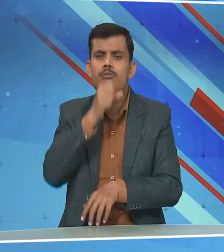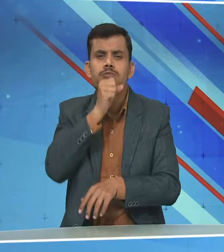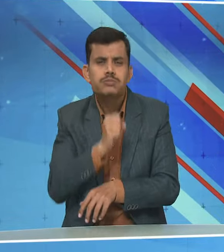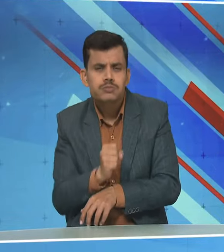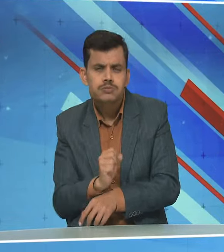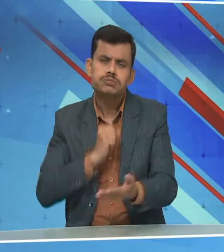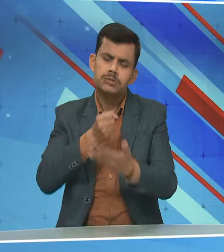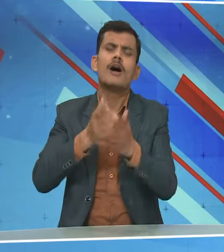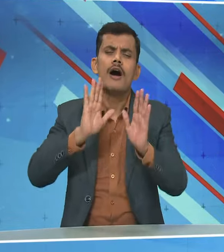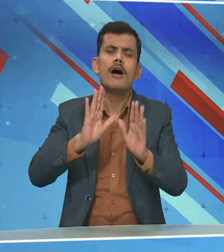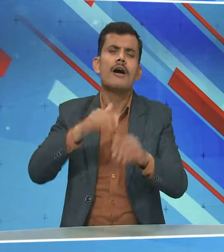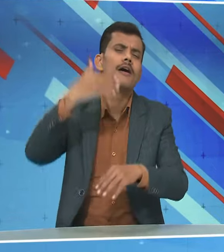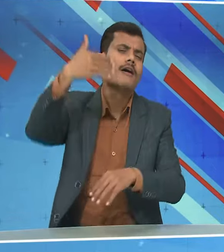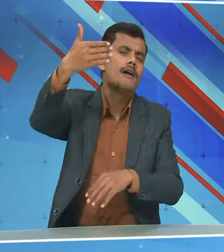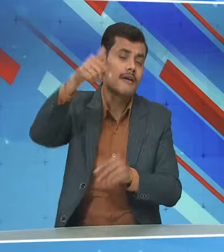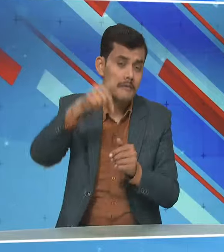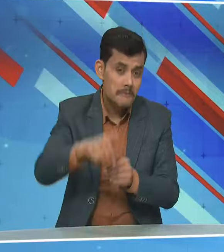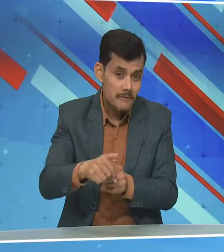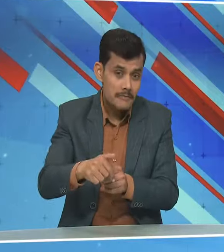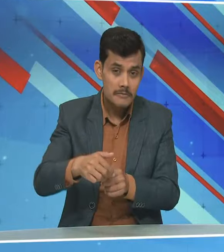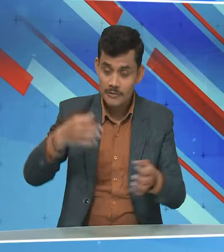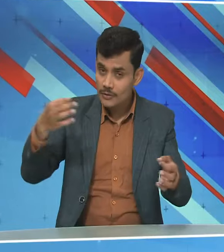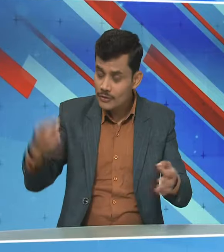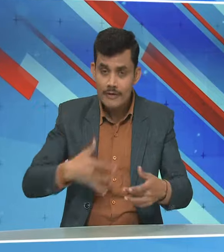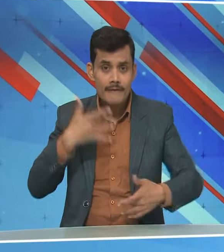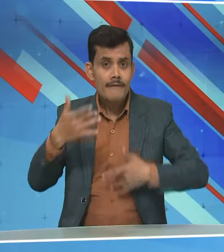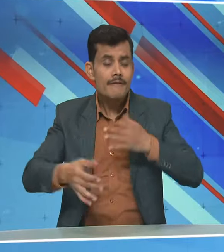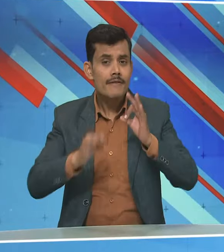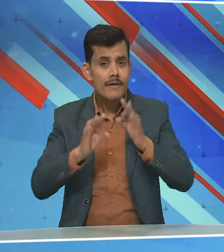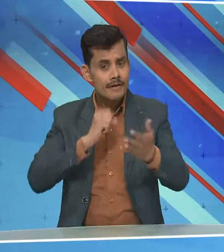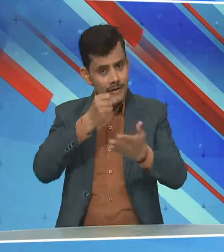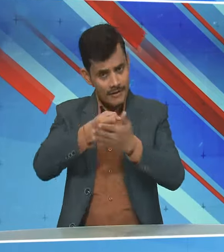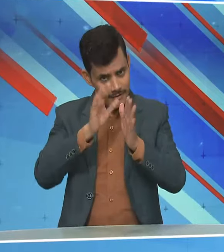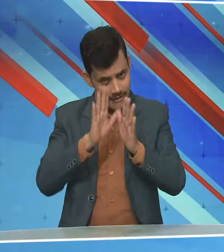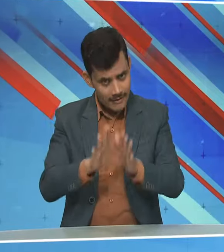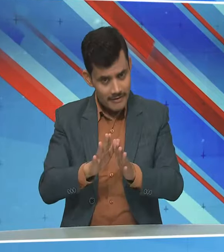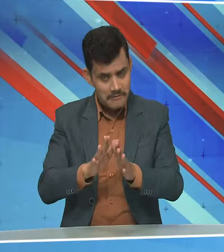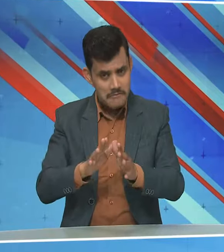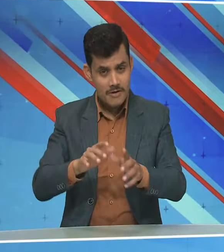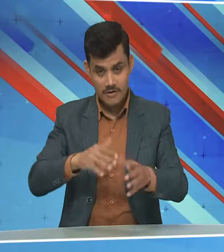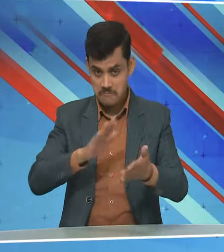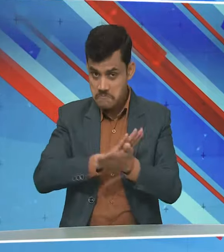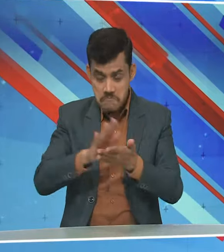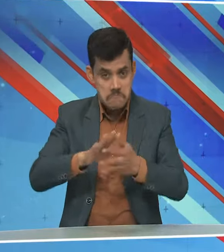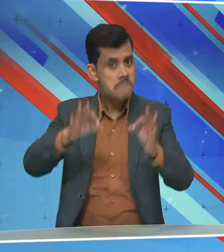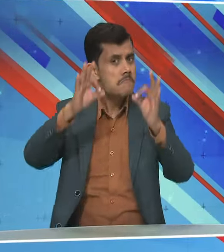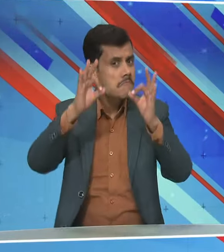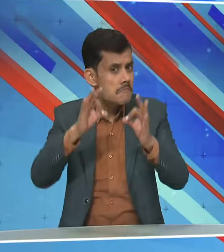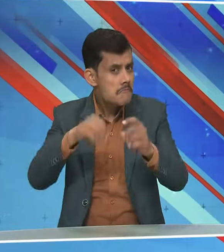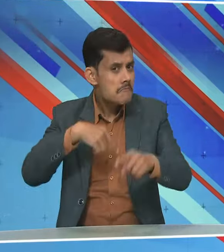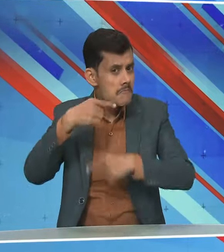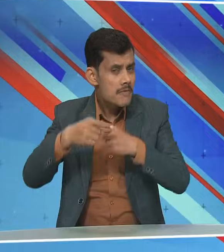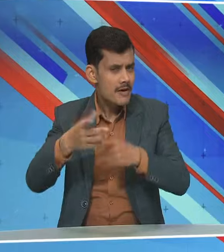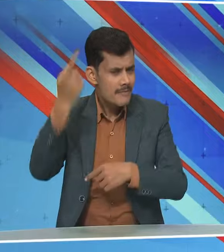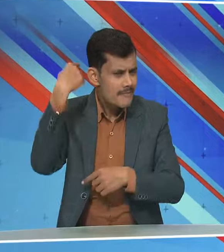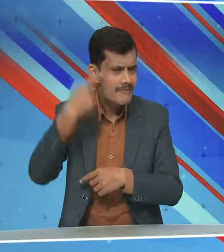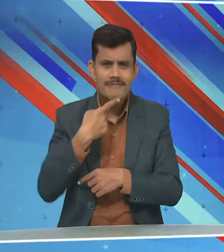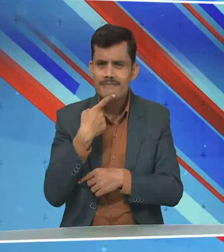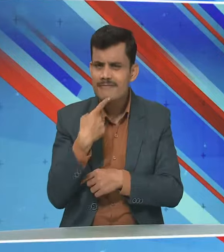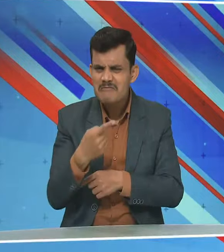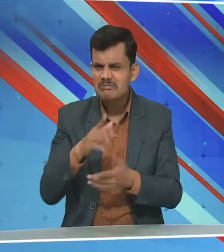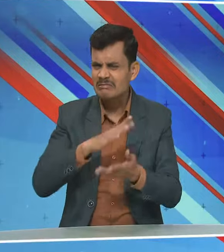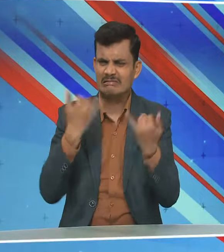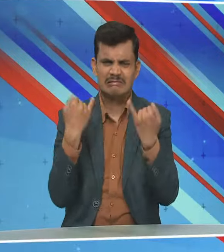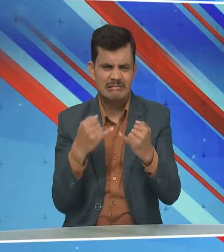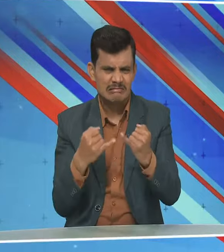में आएगा इसा इसा बोलते हैं लेकिन क्या इधर आने के बाद हमको पता चलेगा इतना अच्छा जगा हो गया गया वहले बोलते हैं आप अच्छा